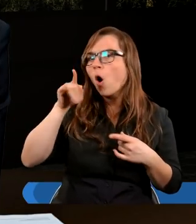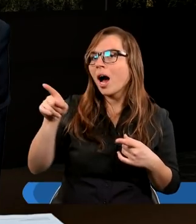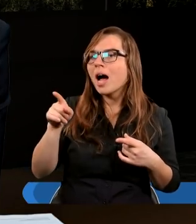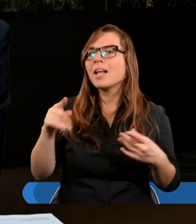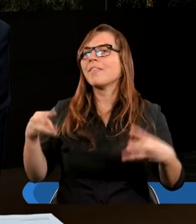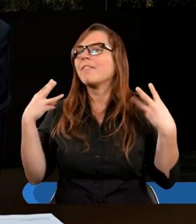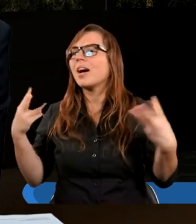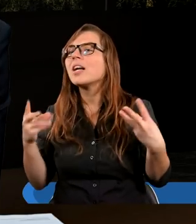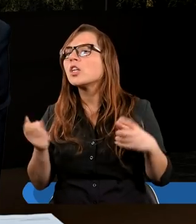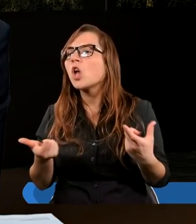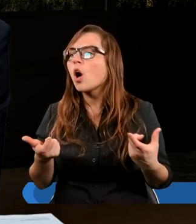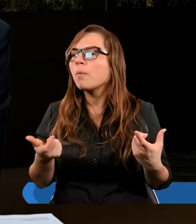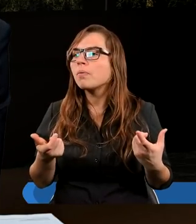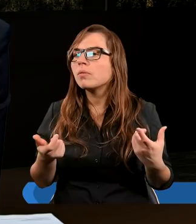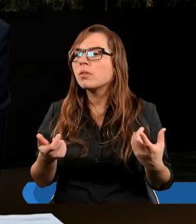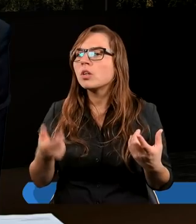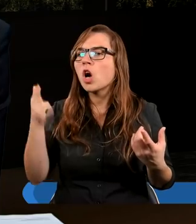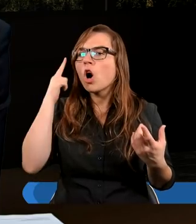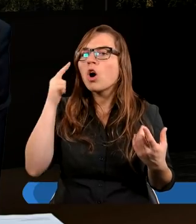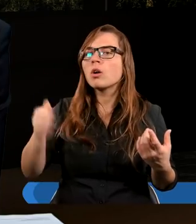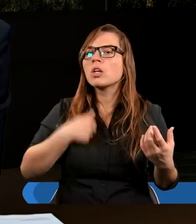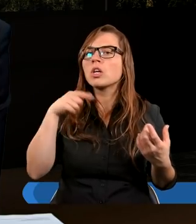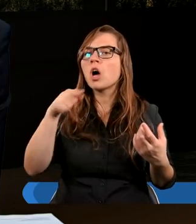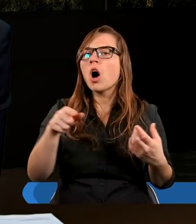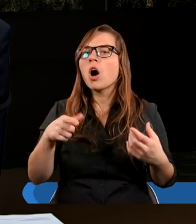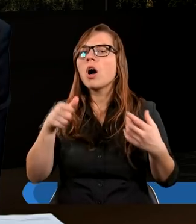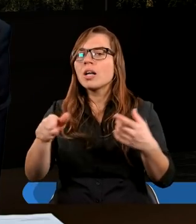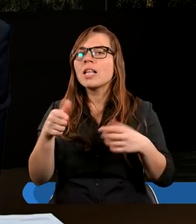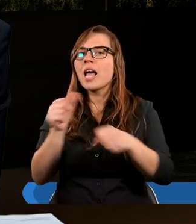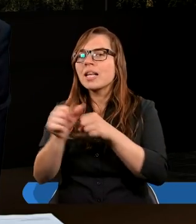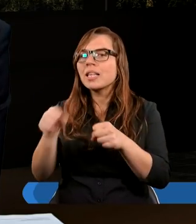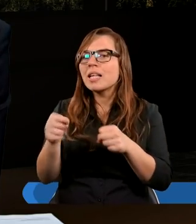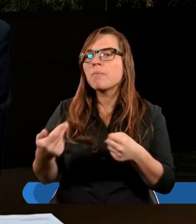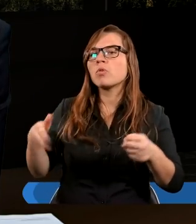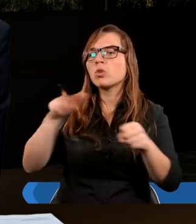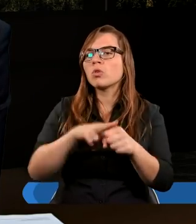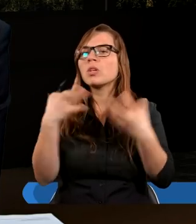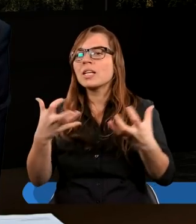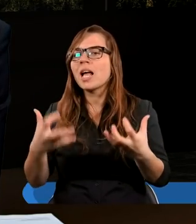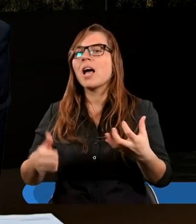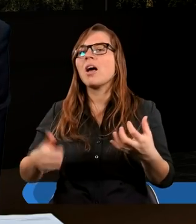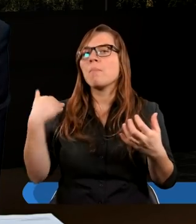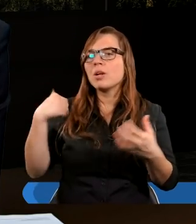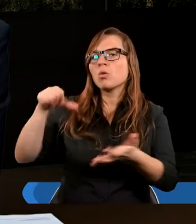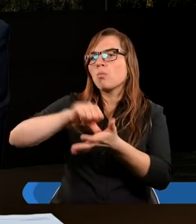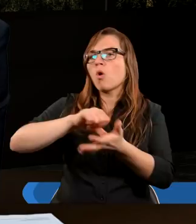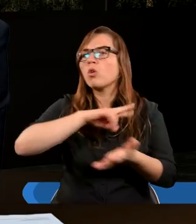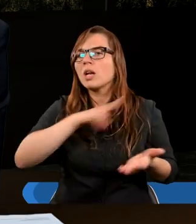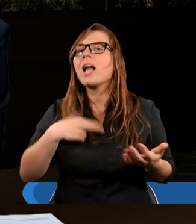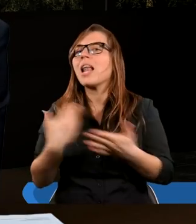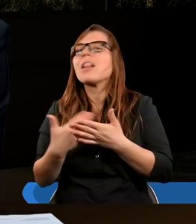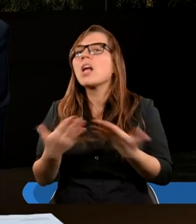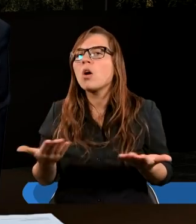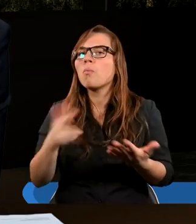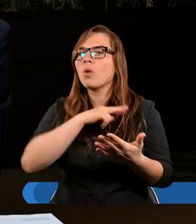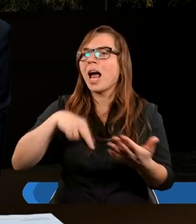prawda, najważniejsze jest to, żebyśmy rozumieli to, że On jest tym, który chce być pośród nas. Dlatego, że nas kocha.